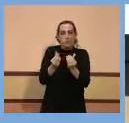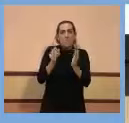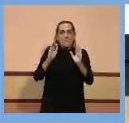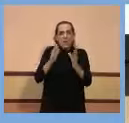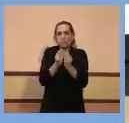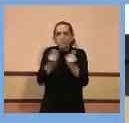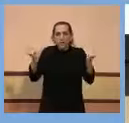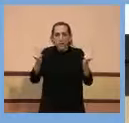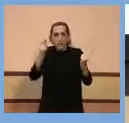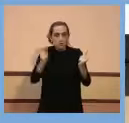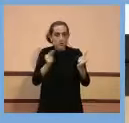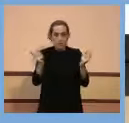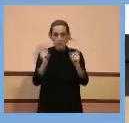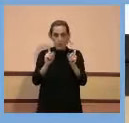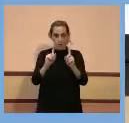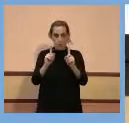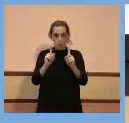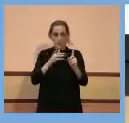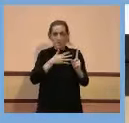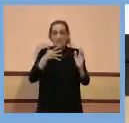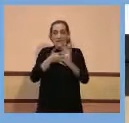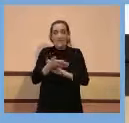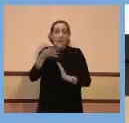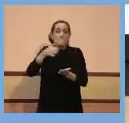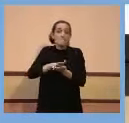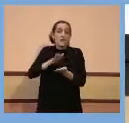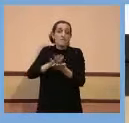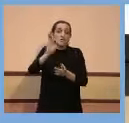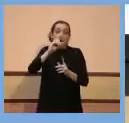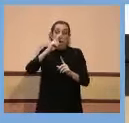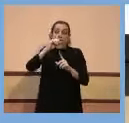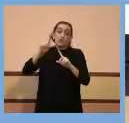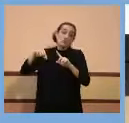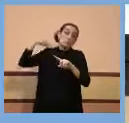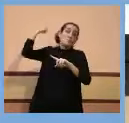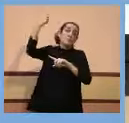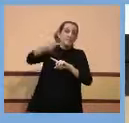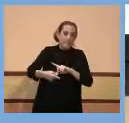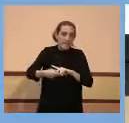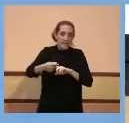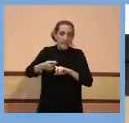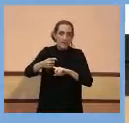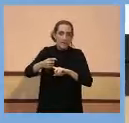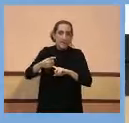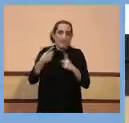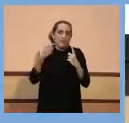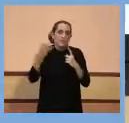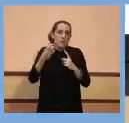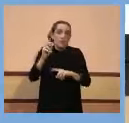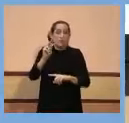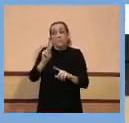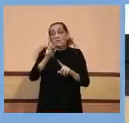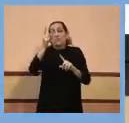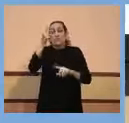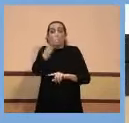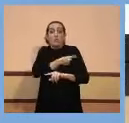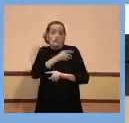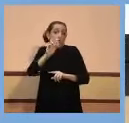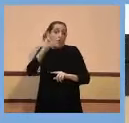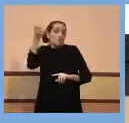desaparecen. Meses o anys més tard, otra dosis de vacuna puede elevar títulos de anticuerpo